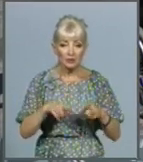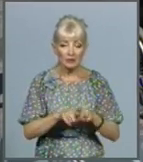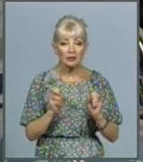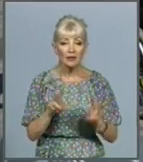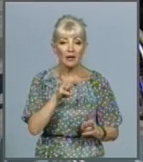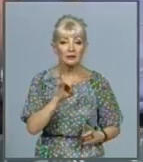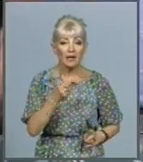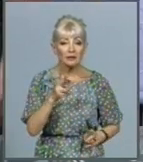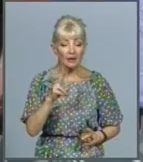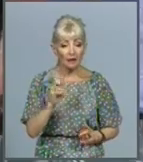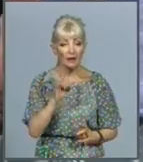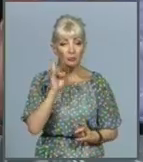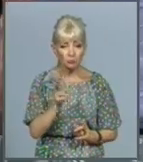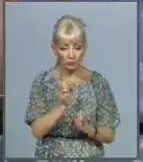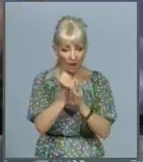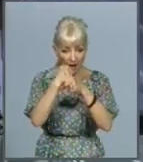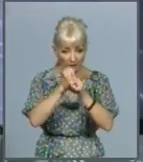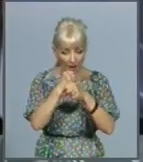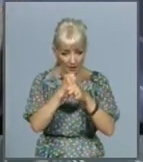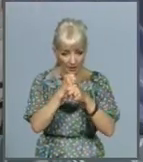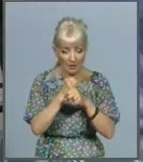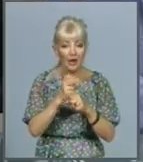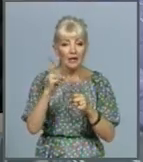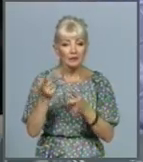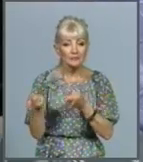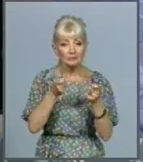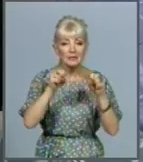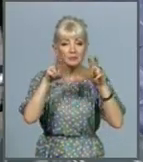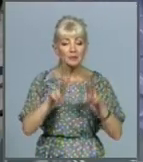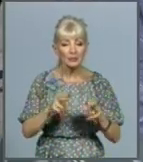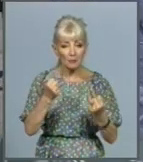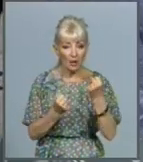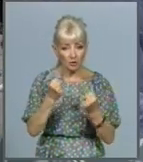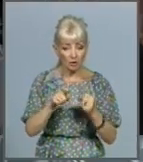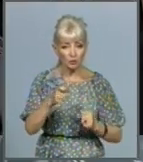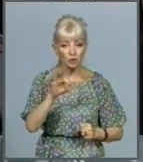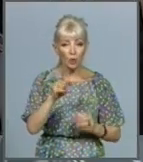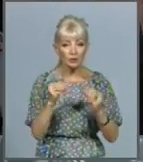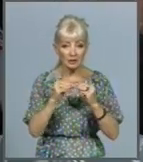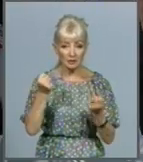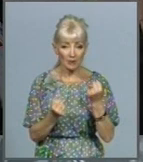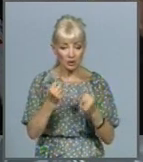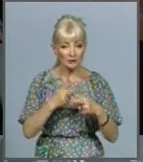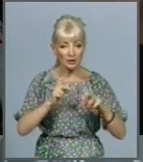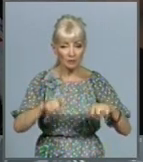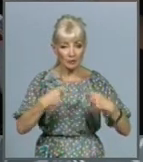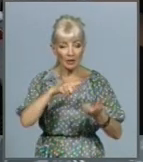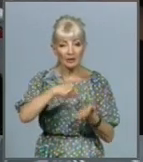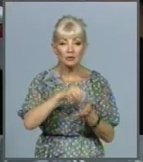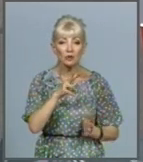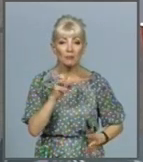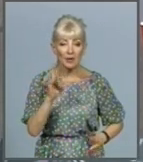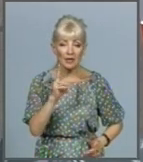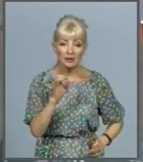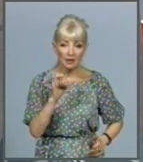біоматеріали в лабораторію на спецавтомобілях. Ключі від 10 машин медикам передав міський голова Геннадій Кернес. Все